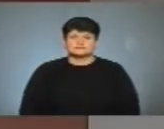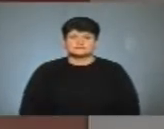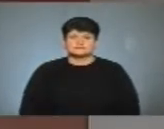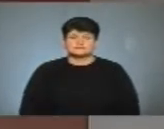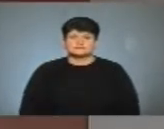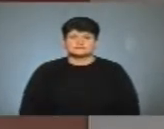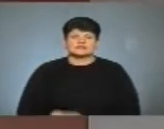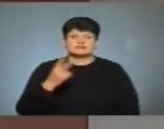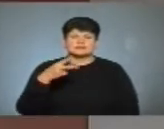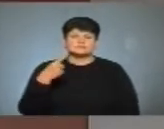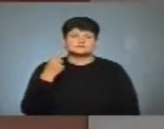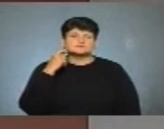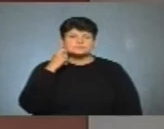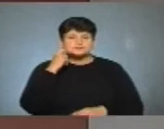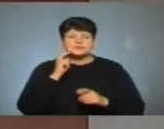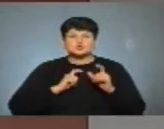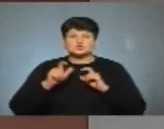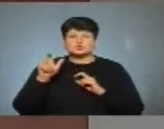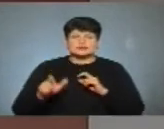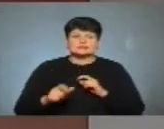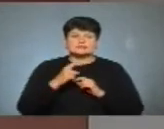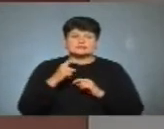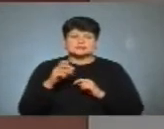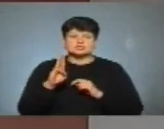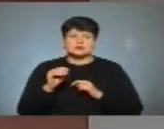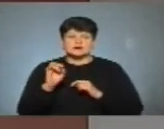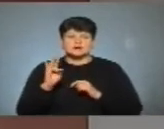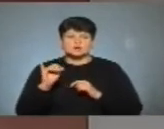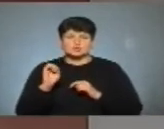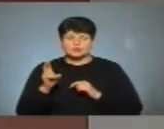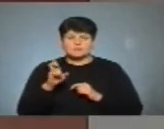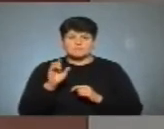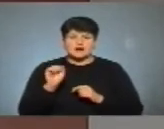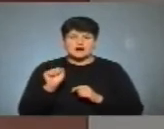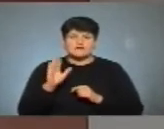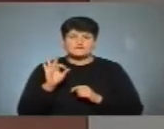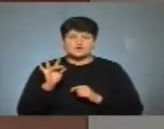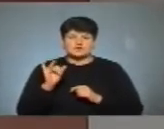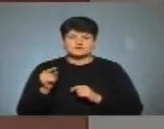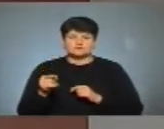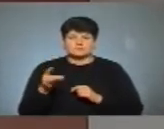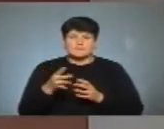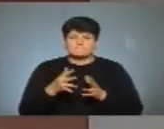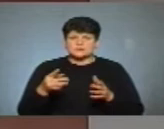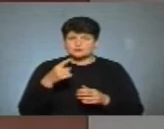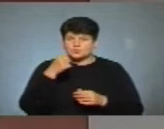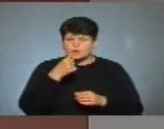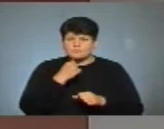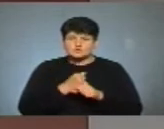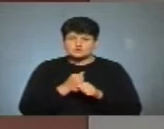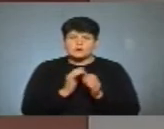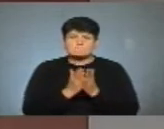21-річна студентка Христина Шайнюк із Баворова Тернопільського району більше року працює